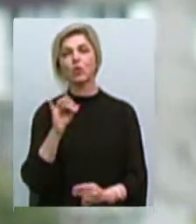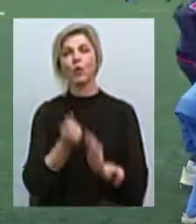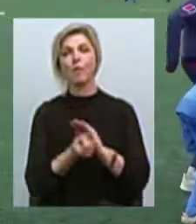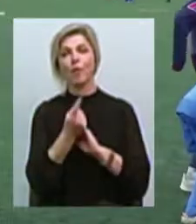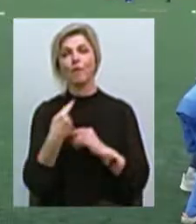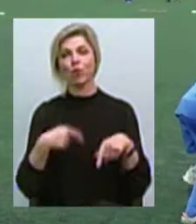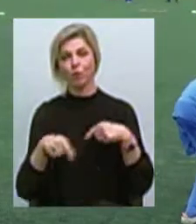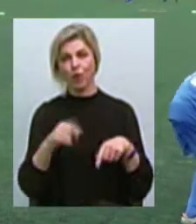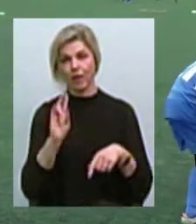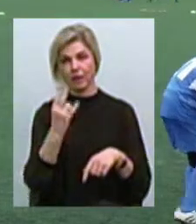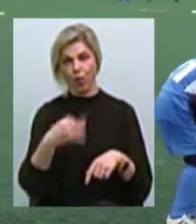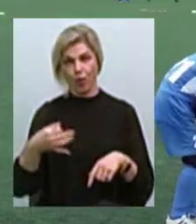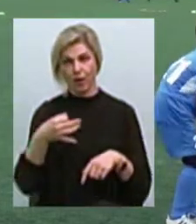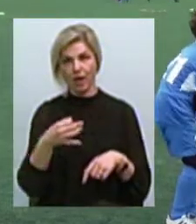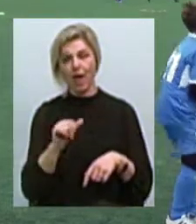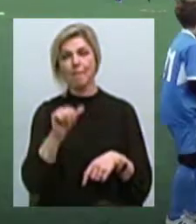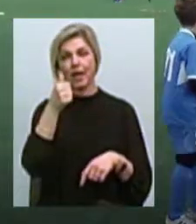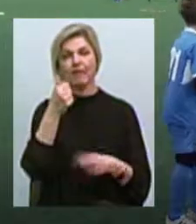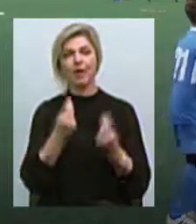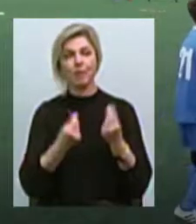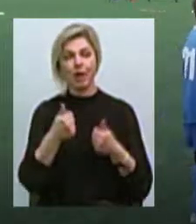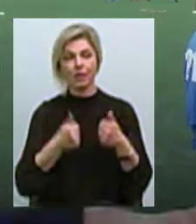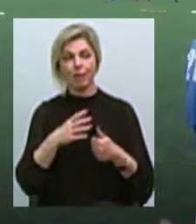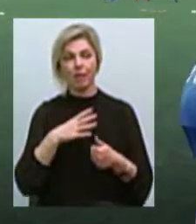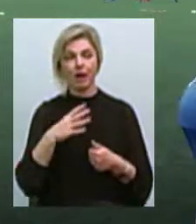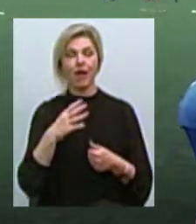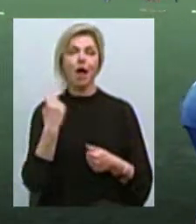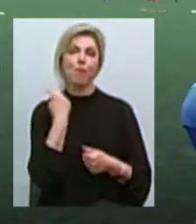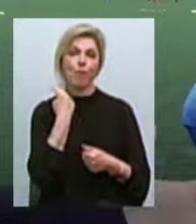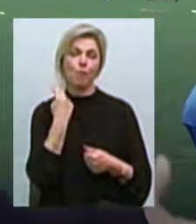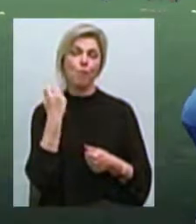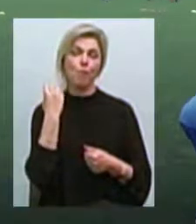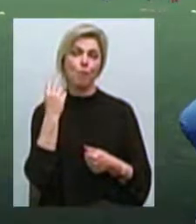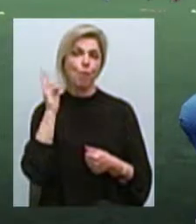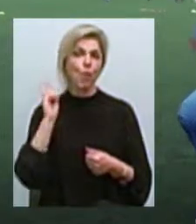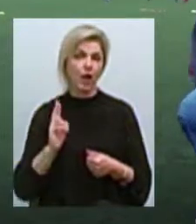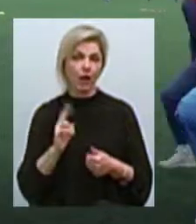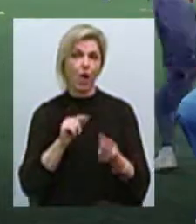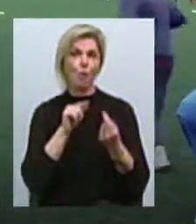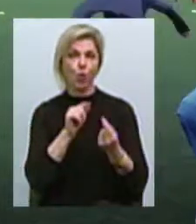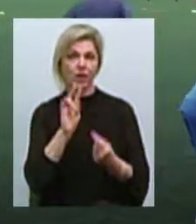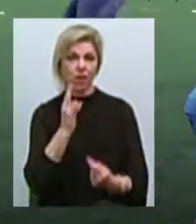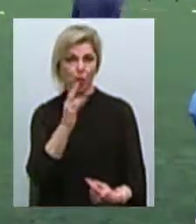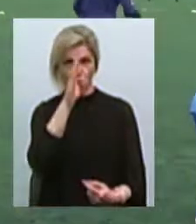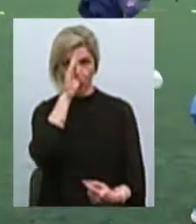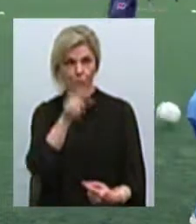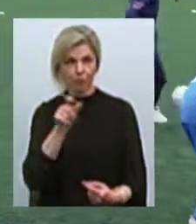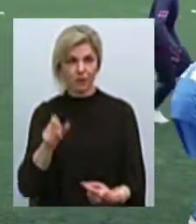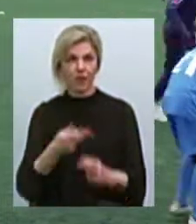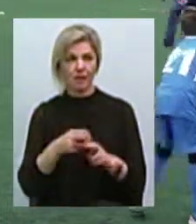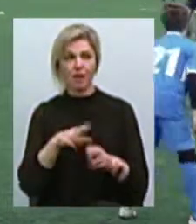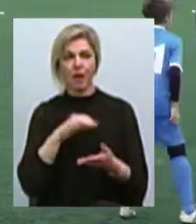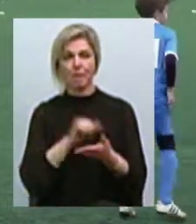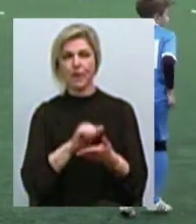Миколаївщині. Перший матч був зіграний. Це були англійські моряки проти миколаївських хлопців. Це було в пресі